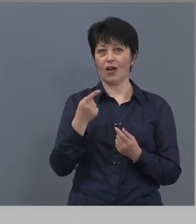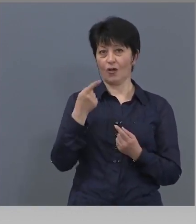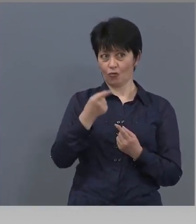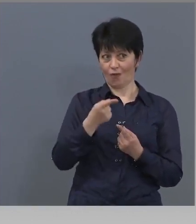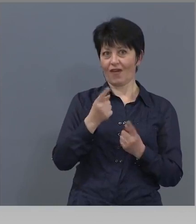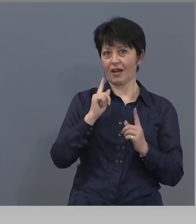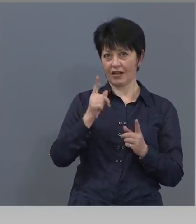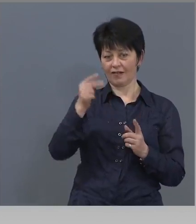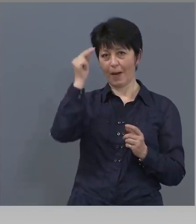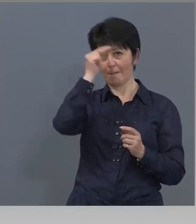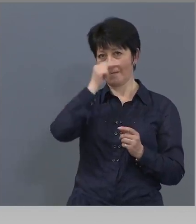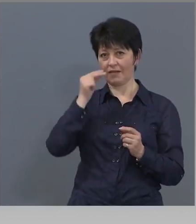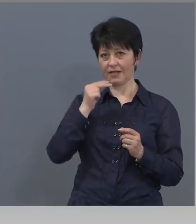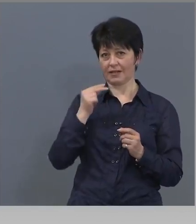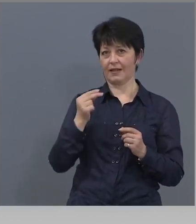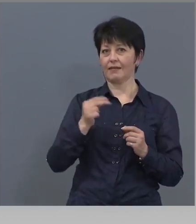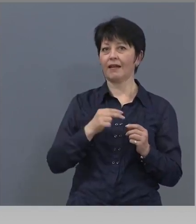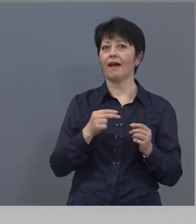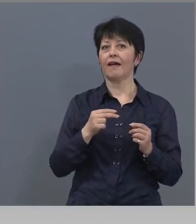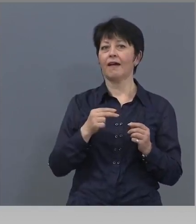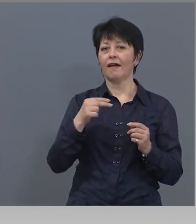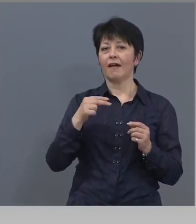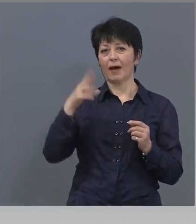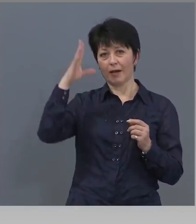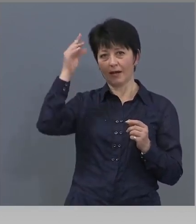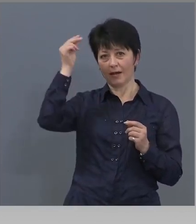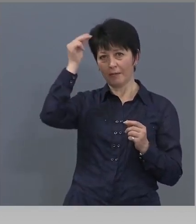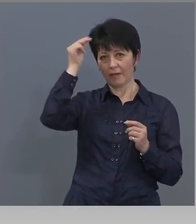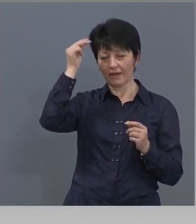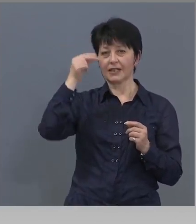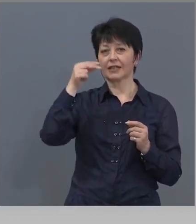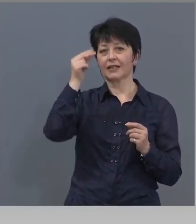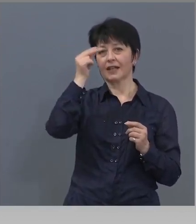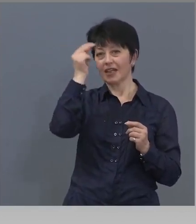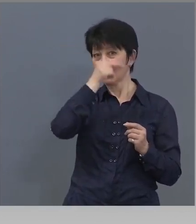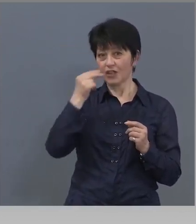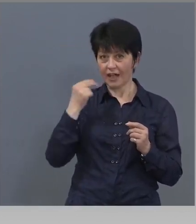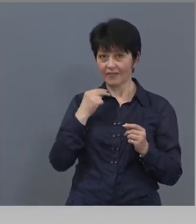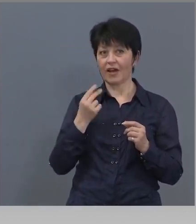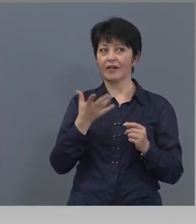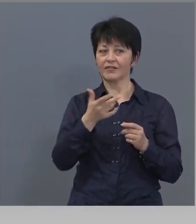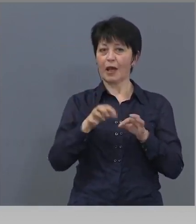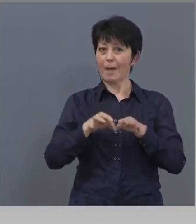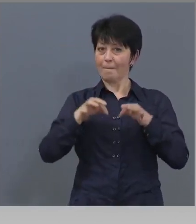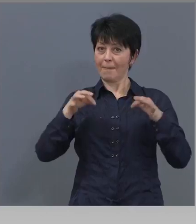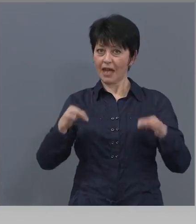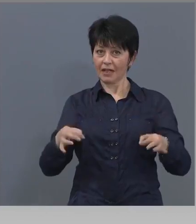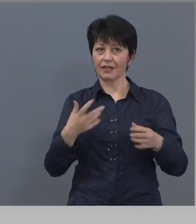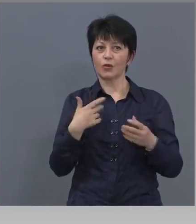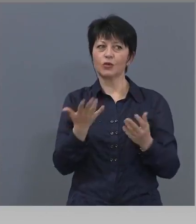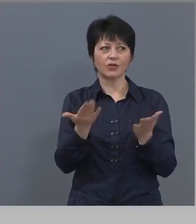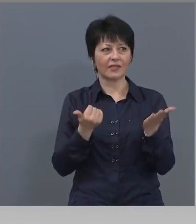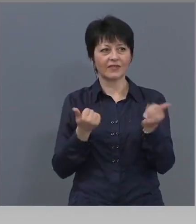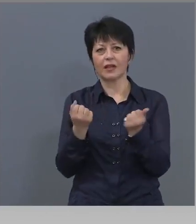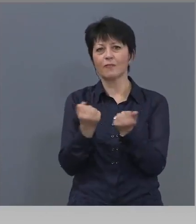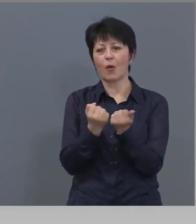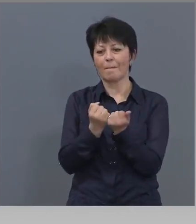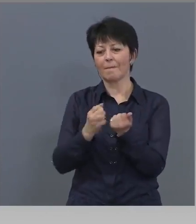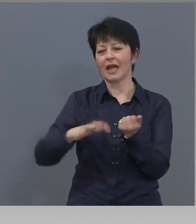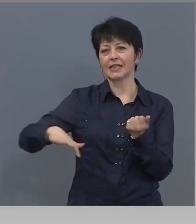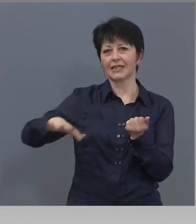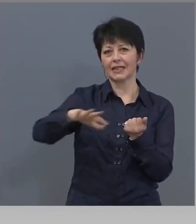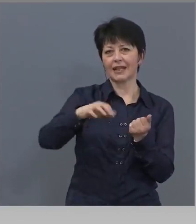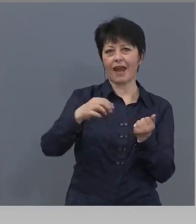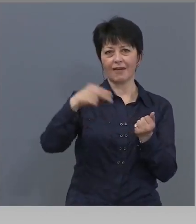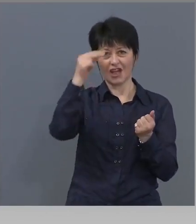православна църква сега да сподели мерките, които предприеха и останалите поместни православни